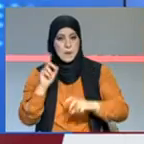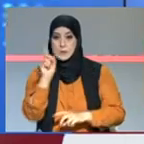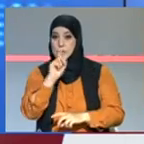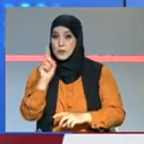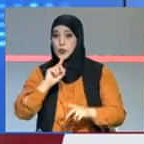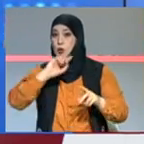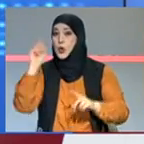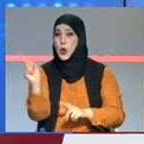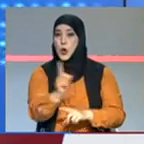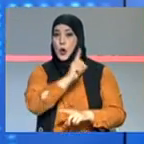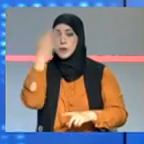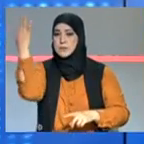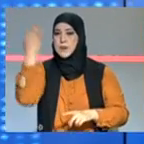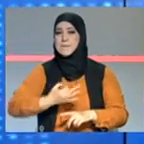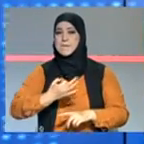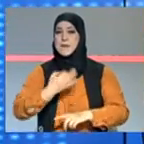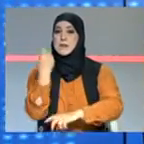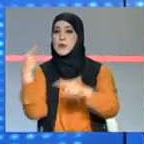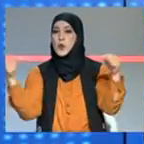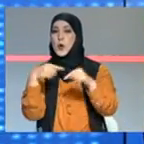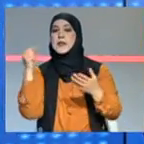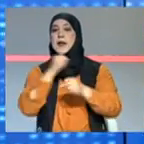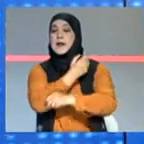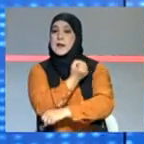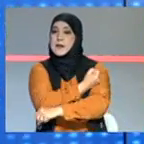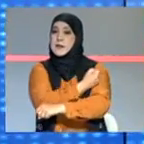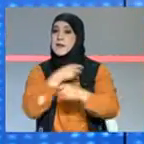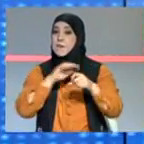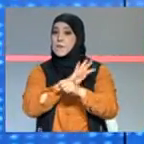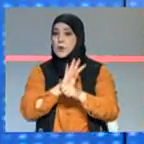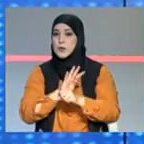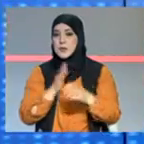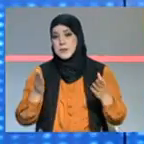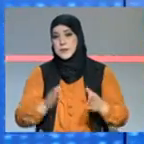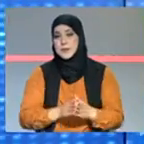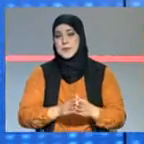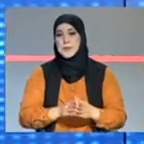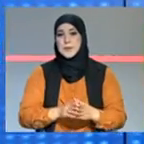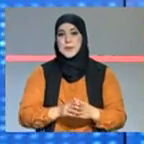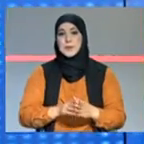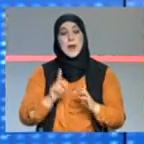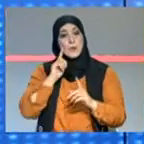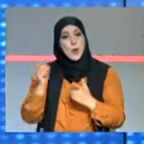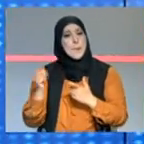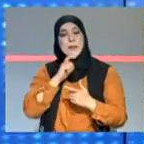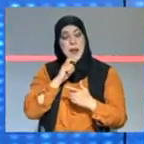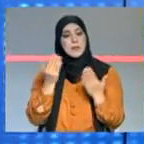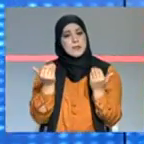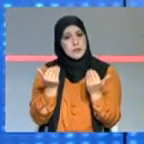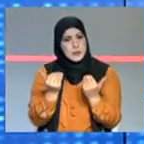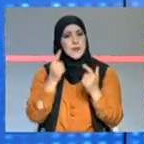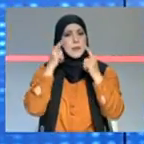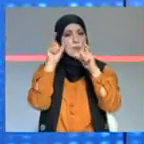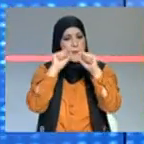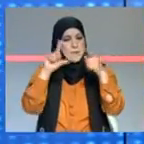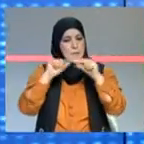نتائج متاع النجاعة في الحماية ضد المرض فمساعات يقول لك ناجع يطور المضادات ما يكفيش يزمن ثبته اللي هو